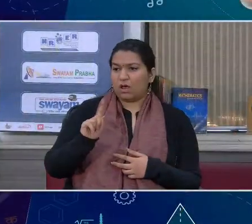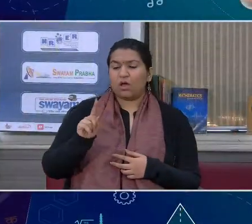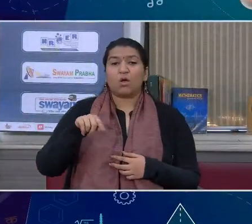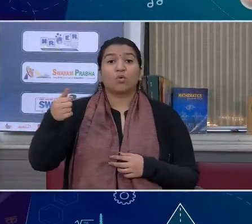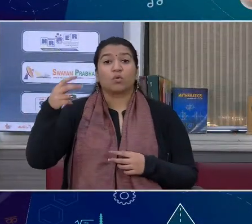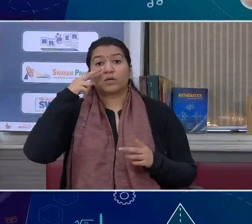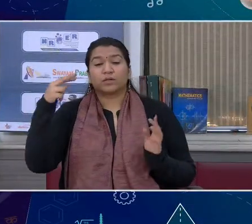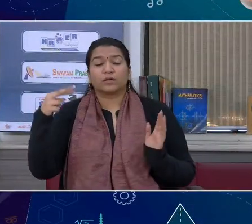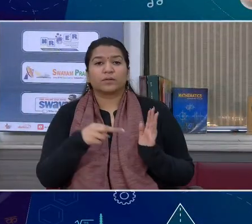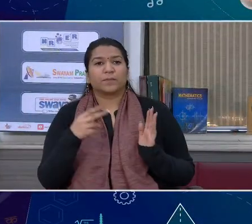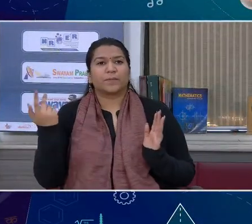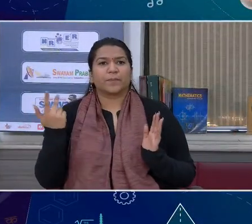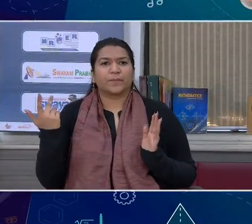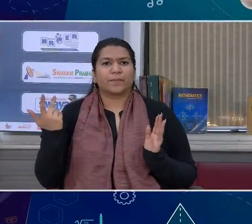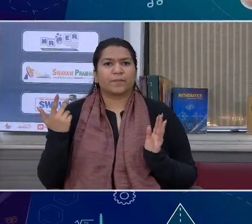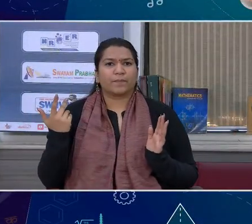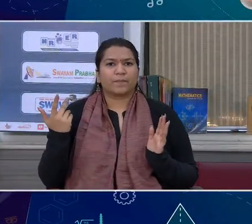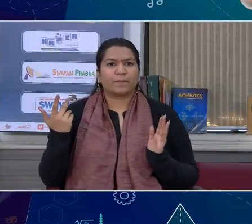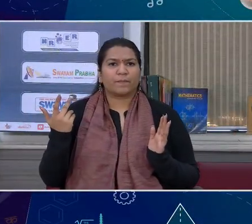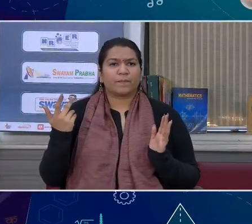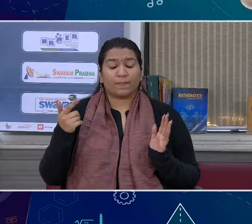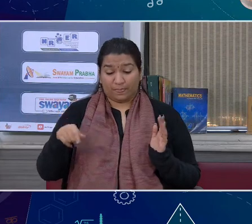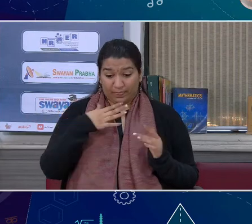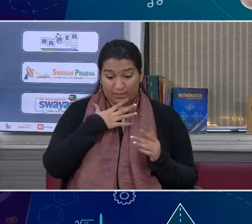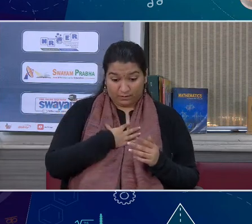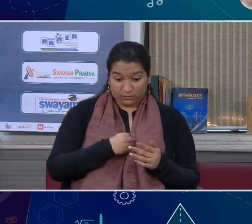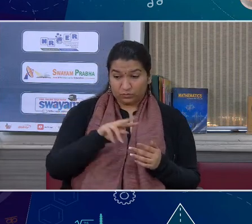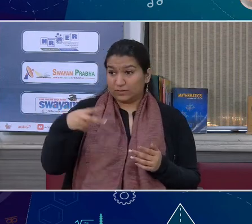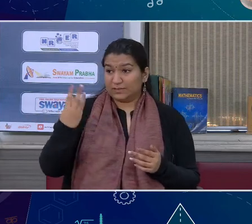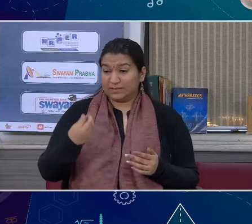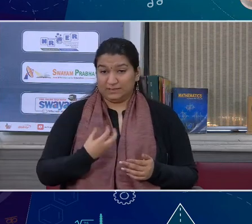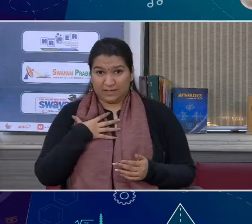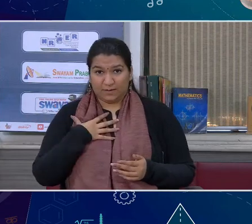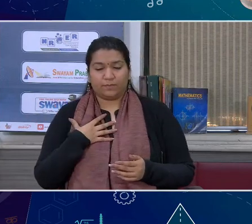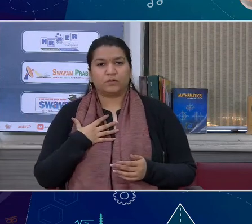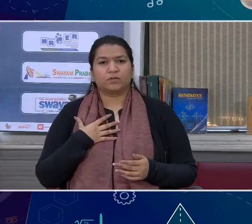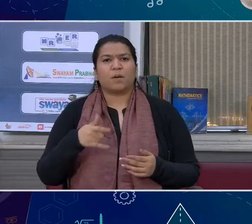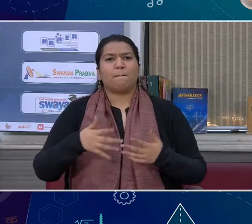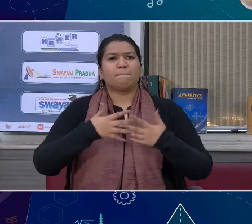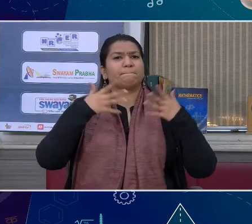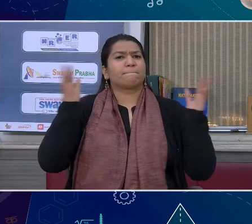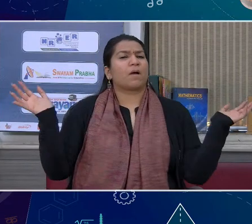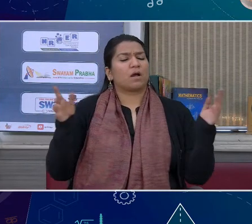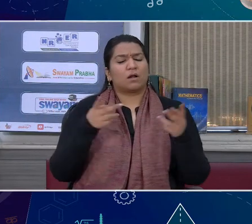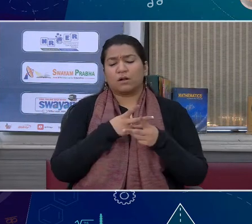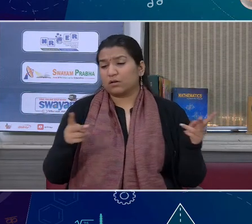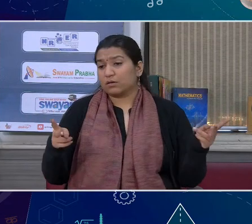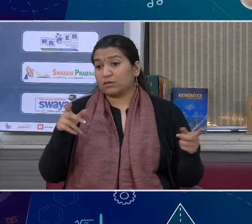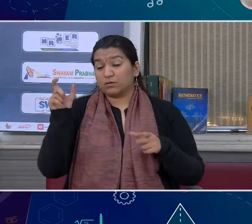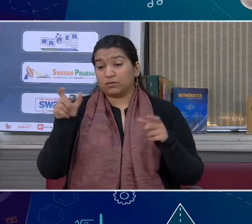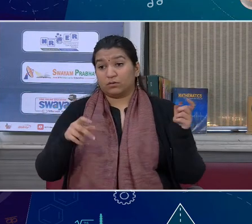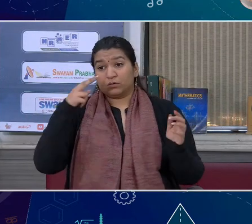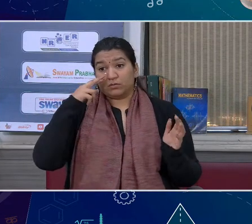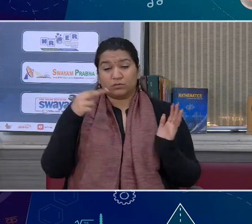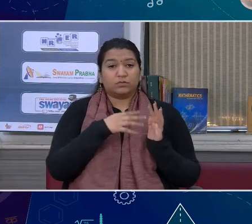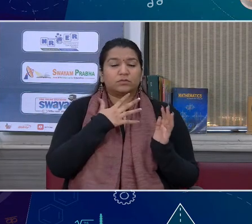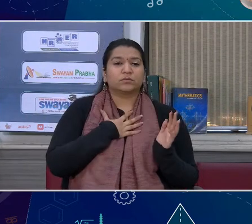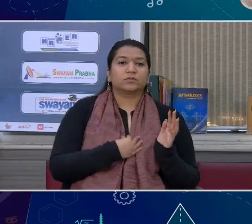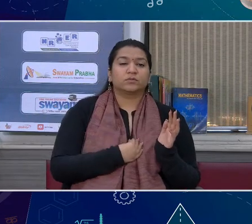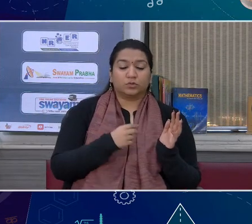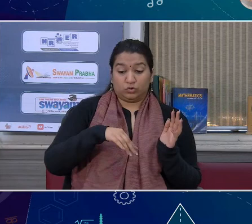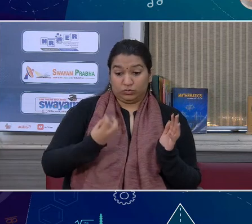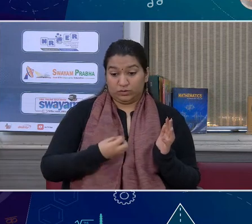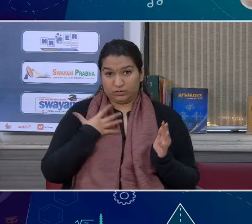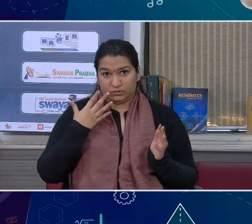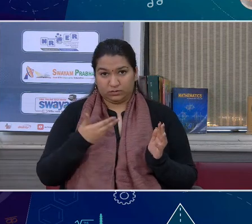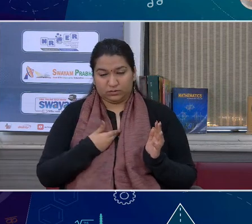को बड़े लोग भी अपना जब सुख बलीदान करते लिए तब